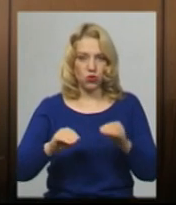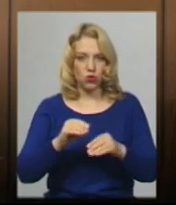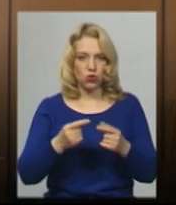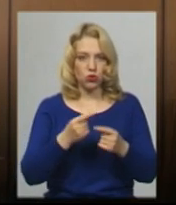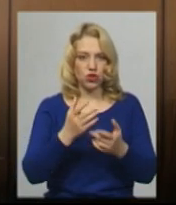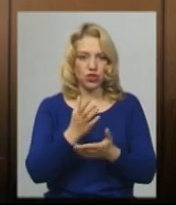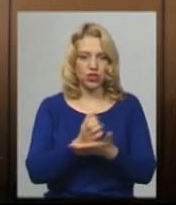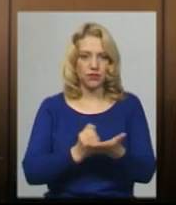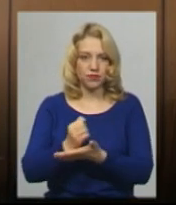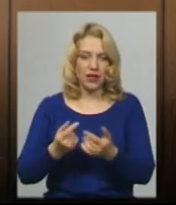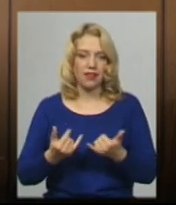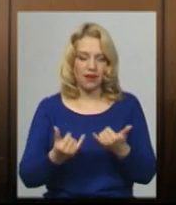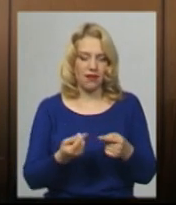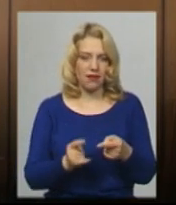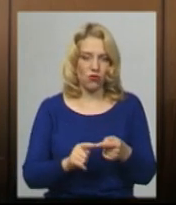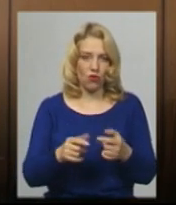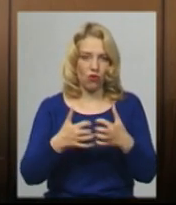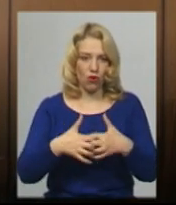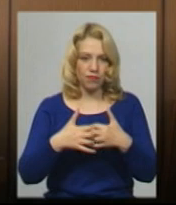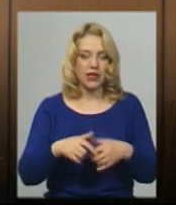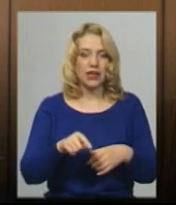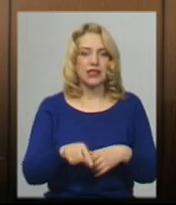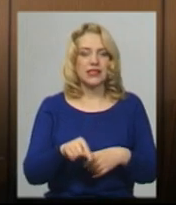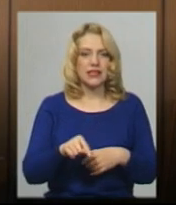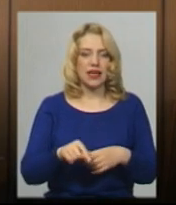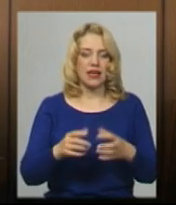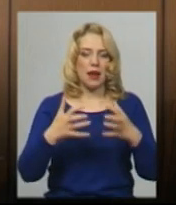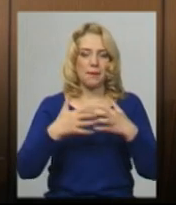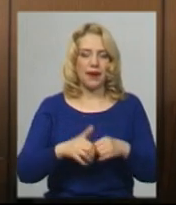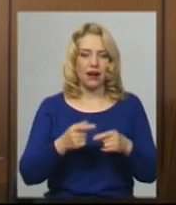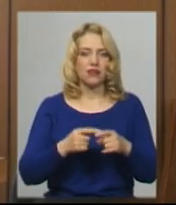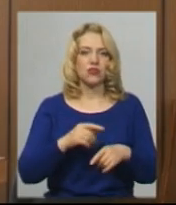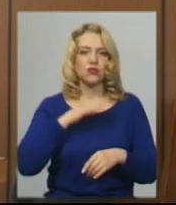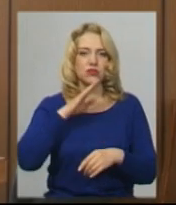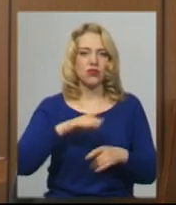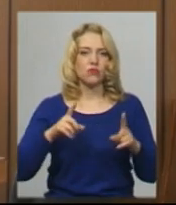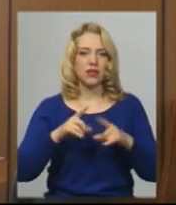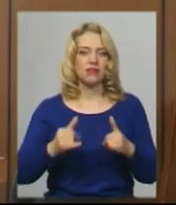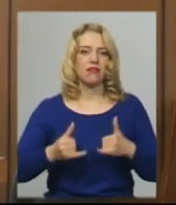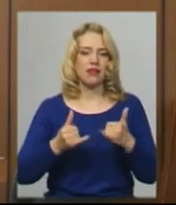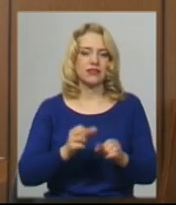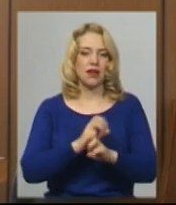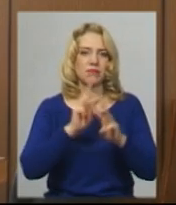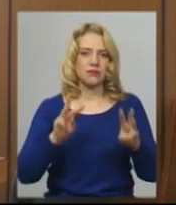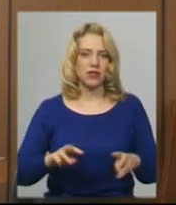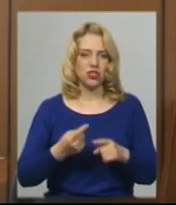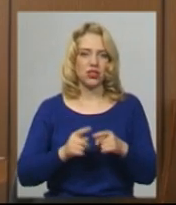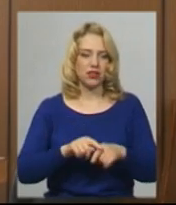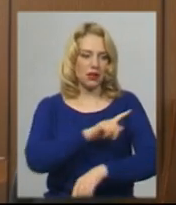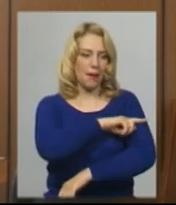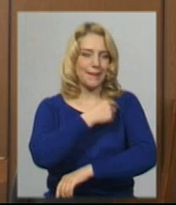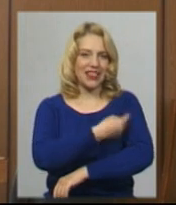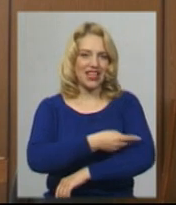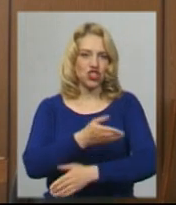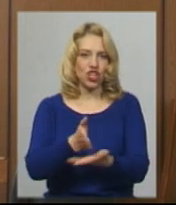апарат має функціонал достатньо мінімальний для забезпечення тих функцій медичних, які на нього